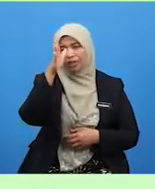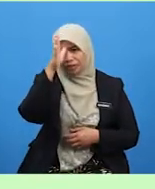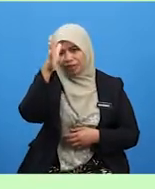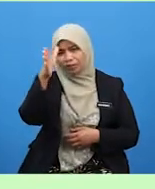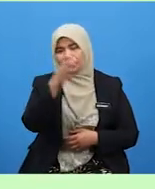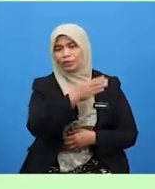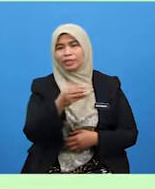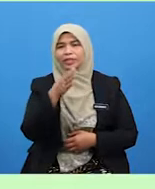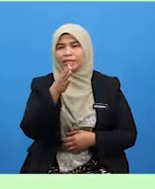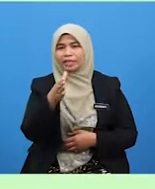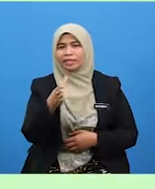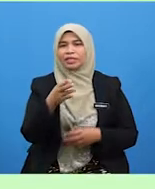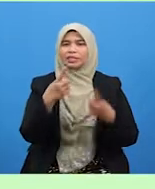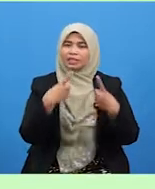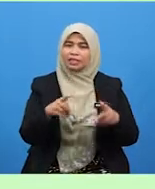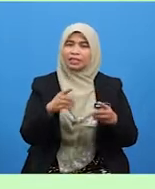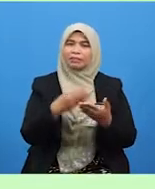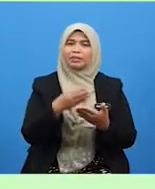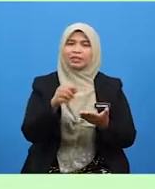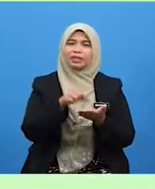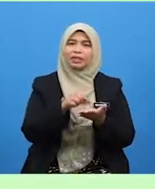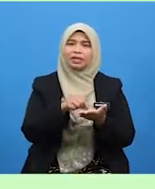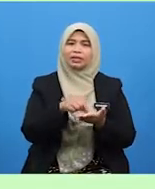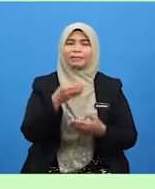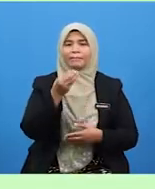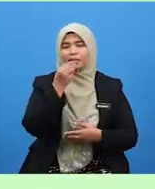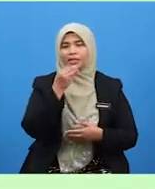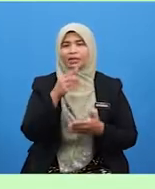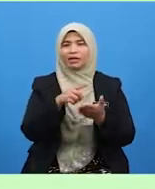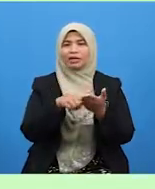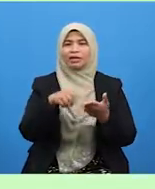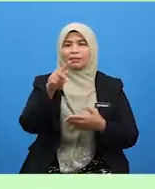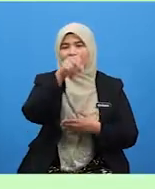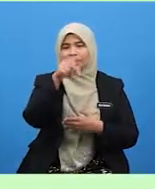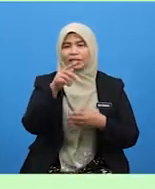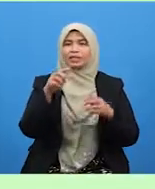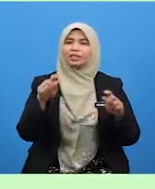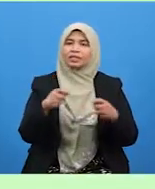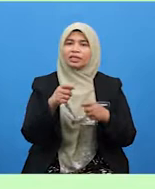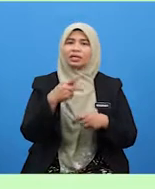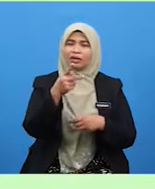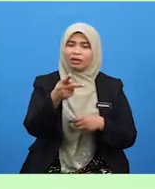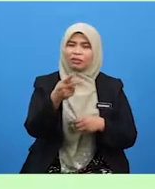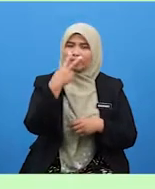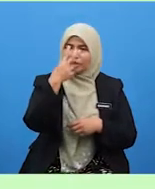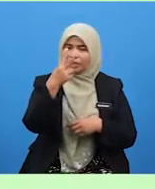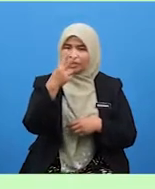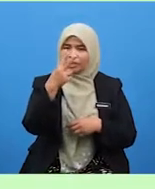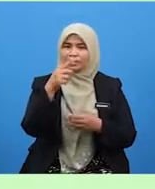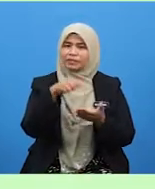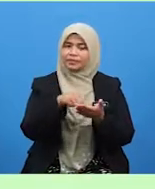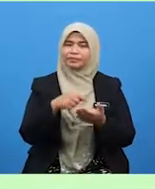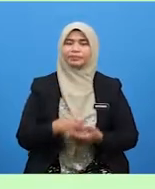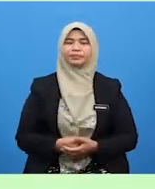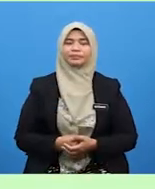atuk dan nenek sedang memberi ayam makan. Apakah tindakan kamu melihat